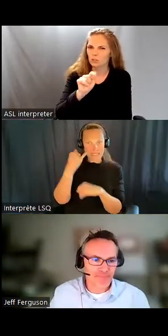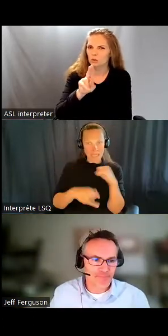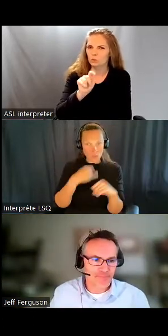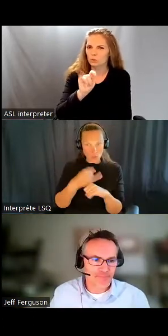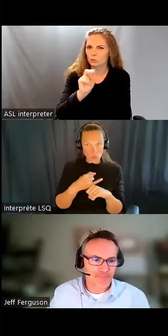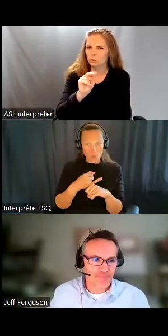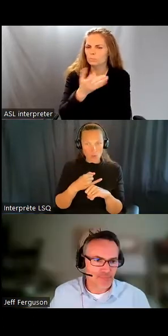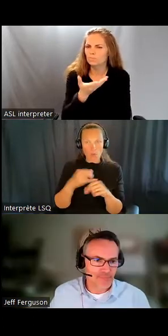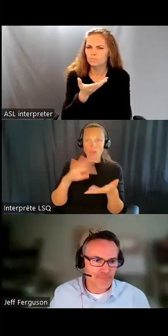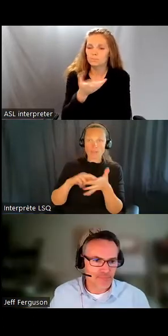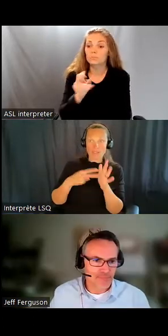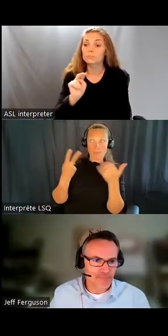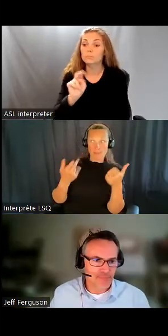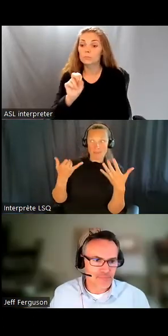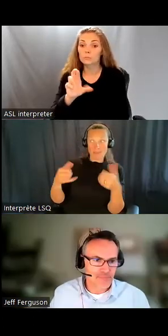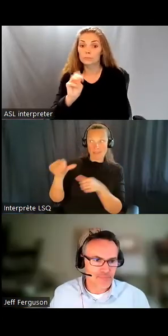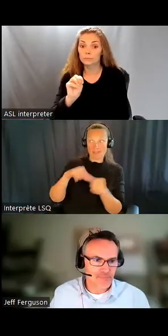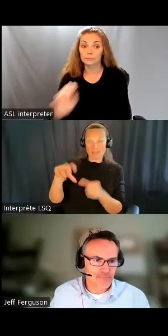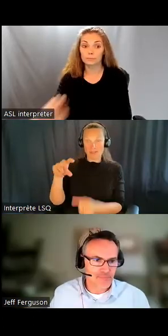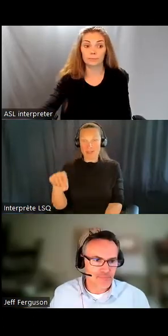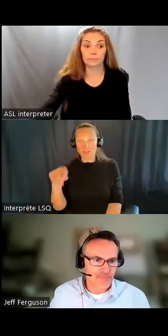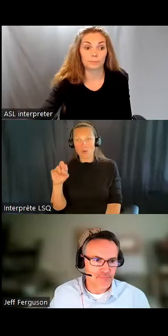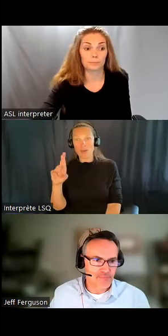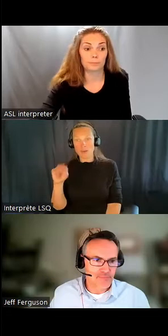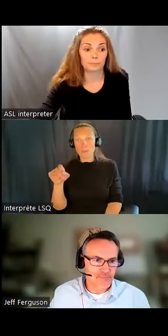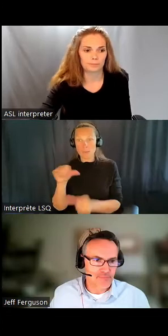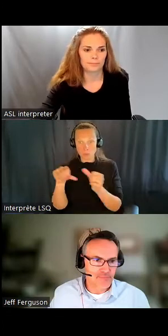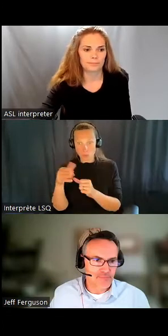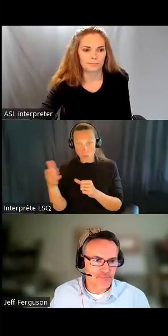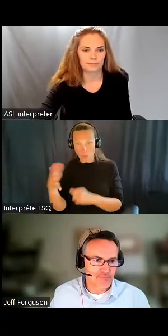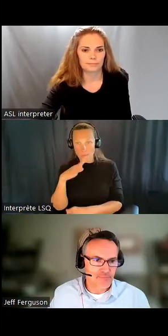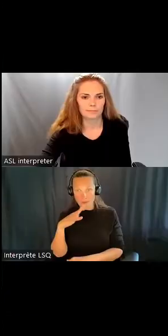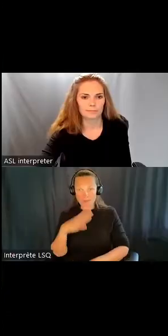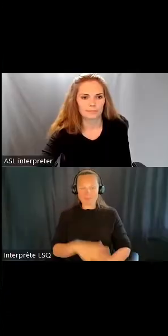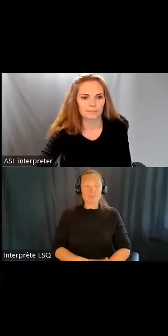donc Norma, je vous donne la parole. Merci, Jeff. Merci, Jeff.